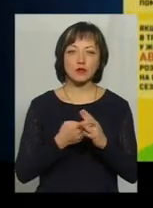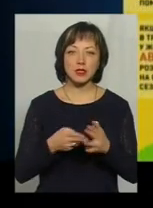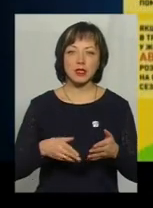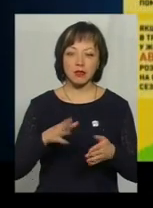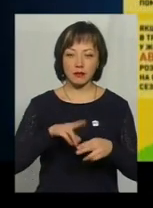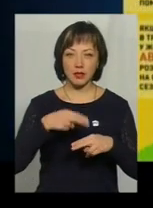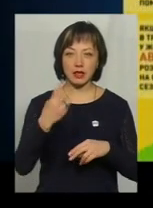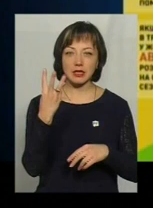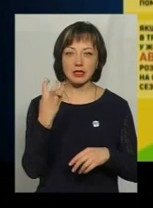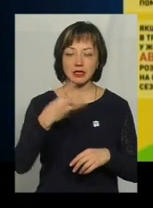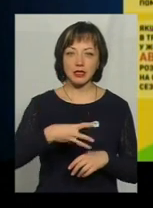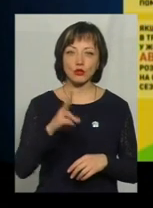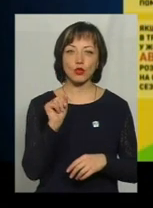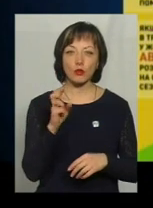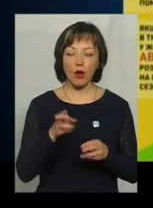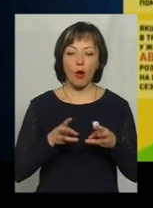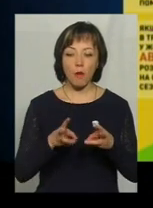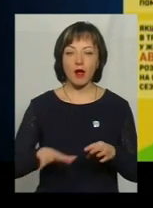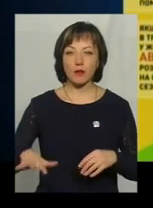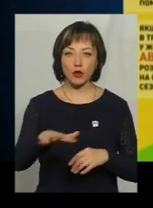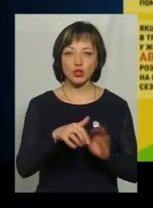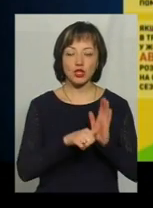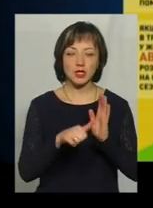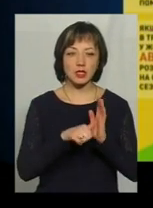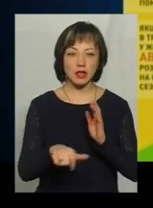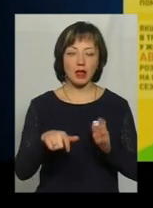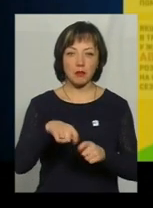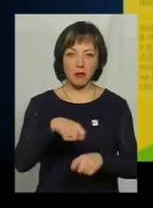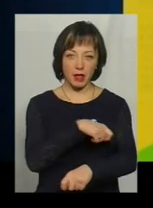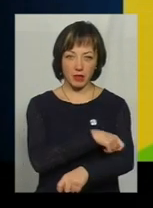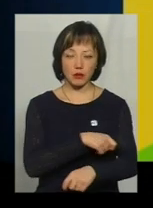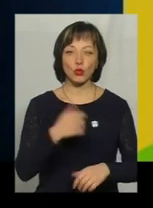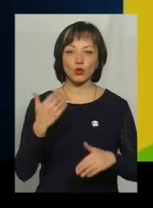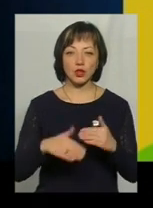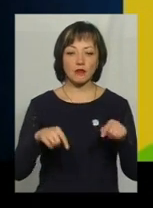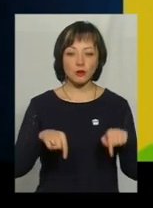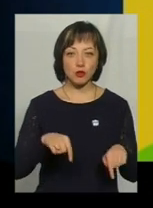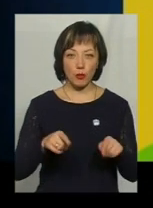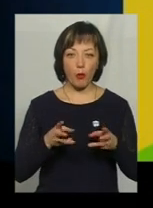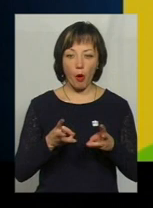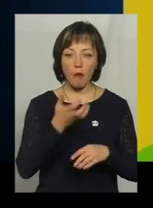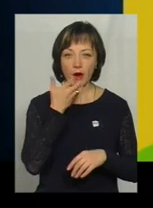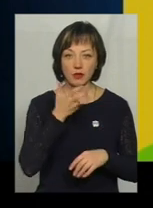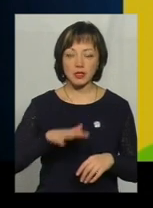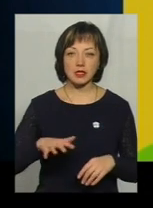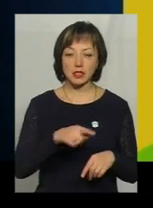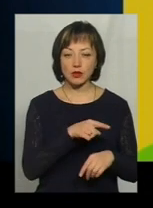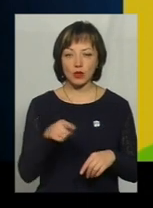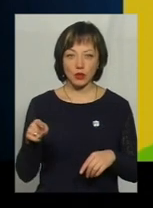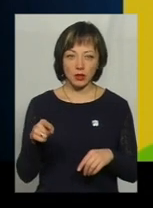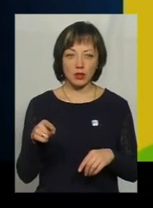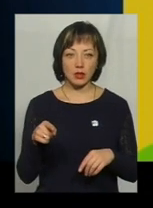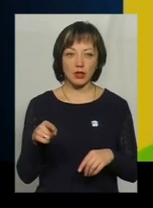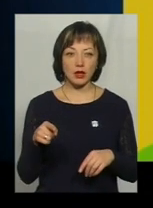330 кубів на опалення квартири площею 60 квадратних метрів, вже в цьому опалювальному сезоні знижку